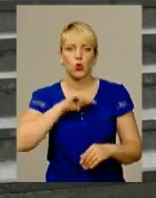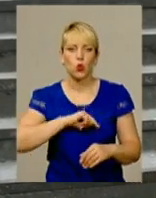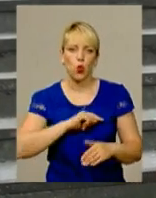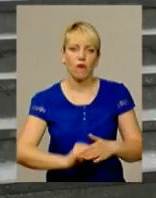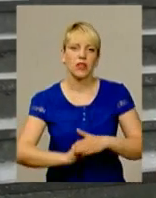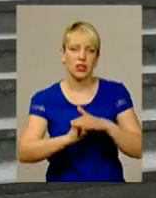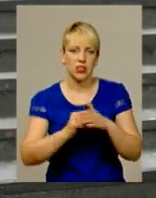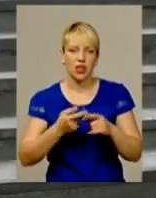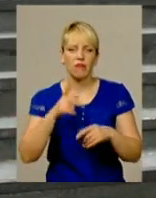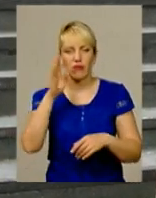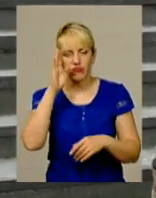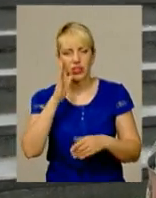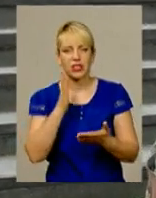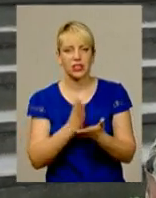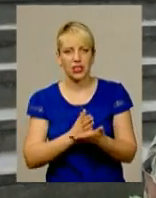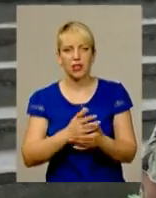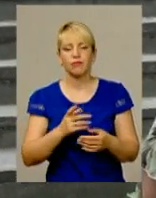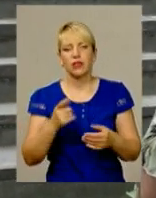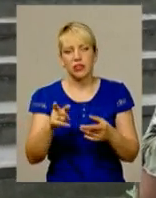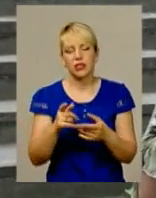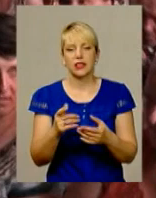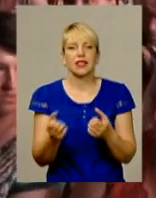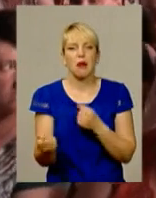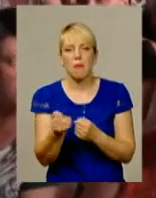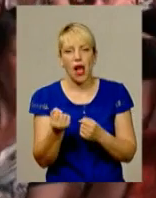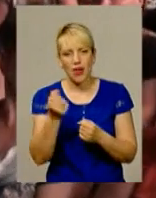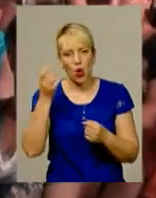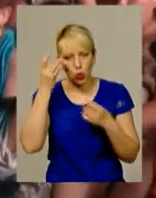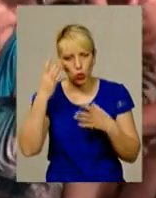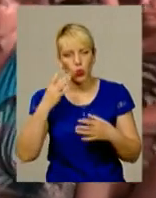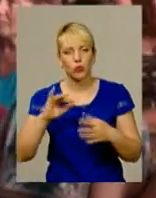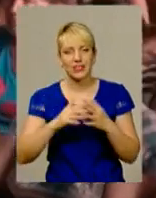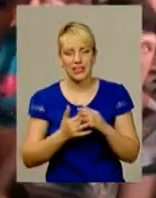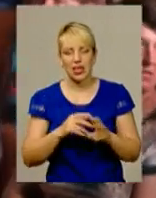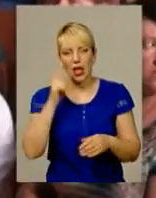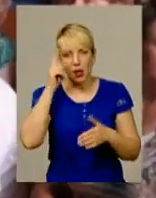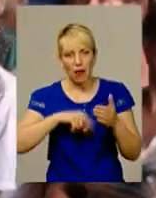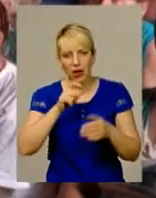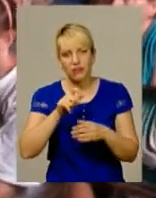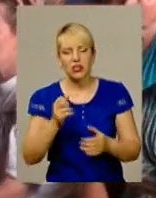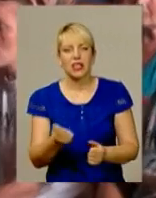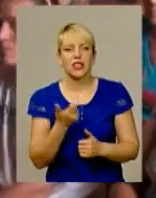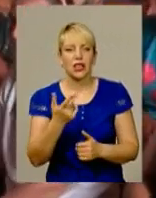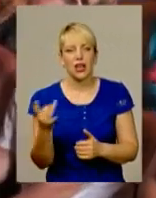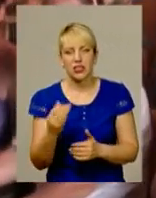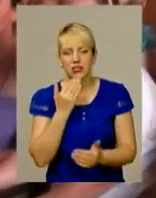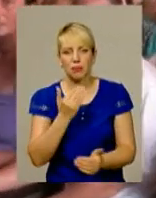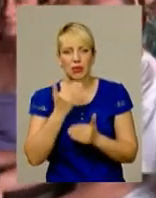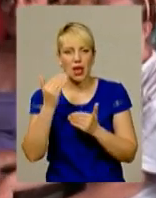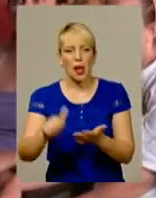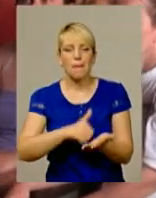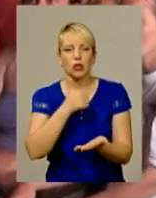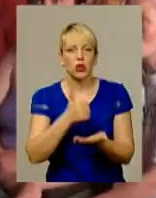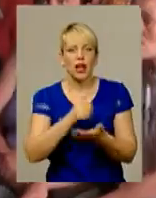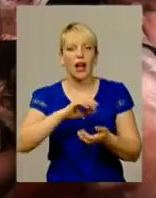можна сказати, тримає культуру в селі. Парафіяни кажуть, вже кілька разів зверталися до метрополита Кам'янець